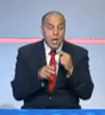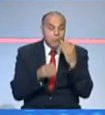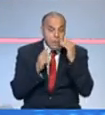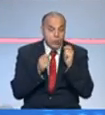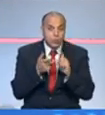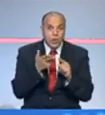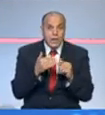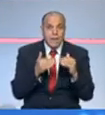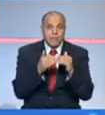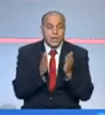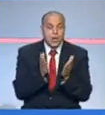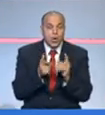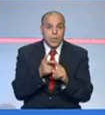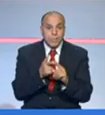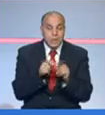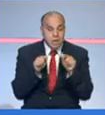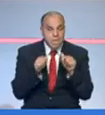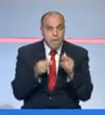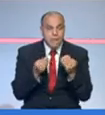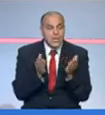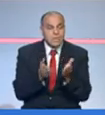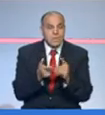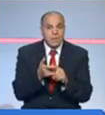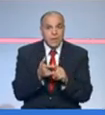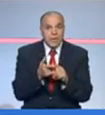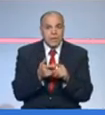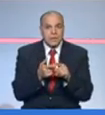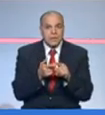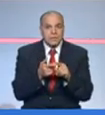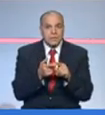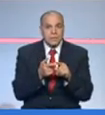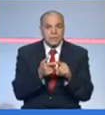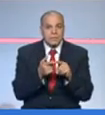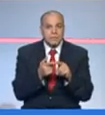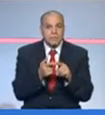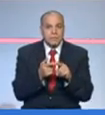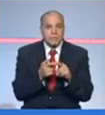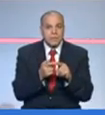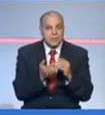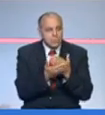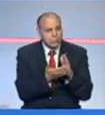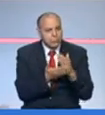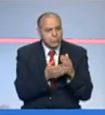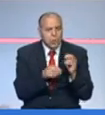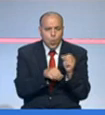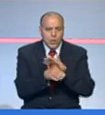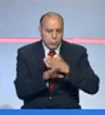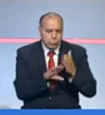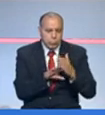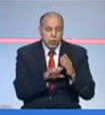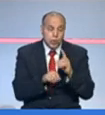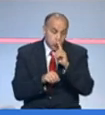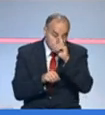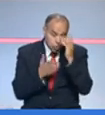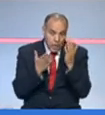خاصة على مستوى السبيترات خاطر ثم في برشا سبيترات قاعدين توا الدمانتال قاعدين يفرغوا في السربيس كوفيد راهوا إن